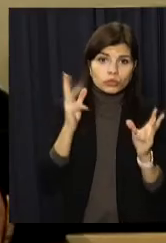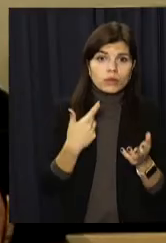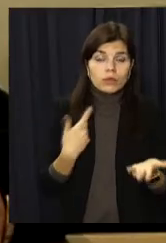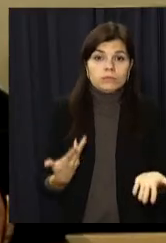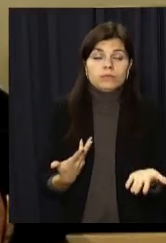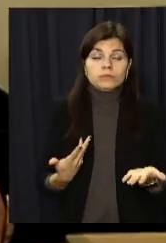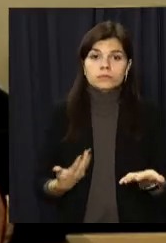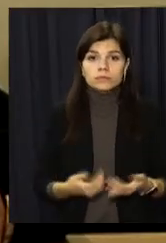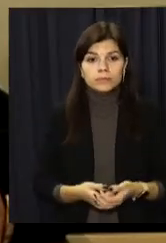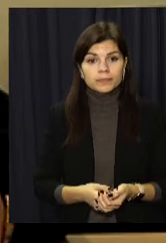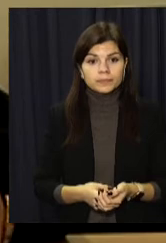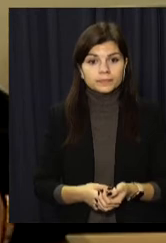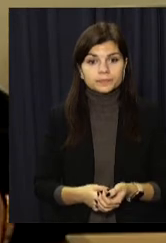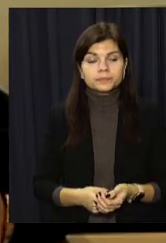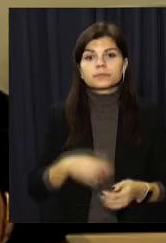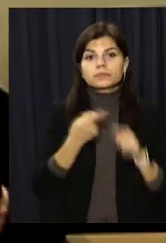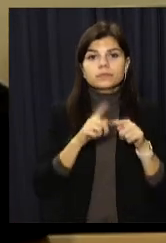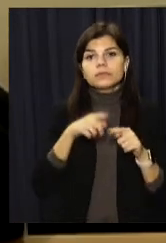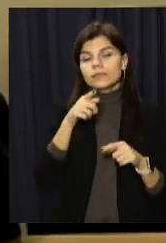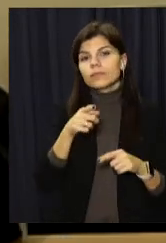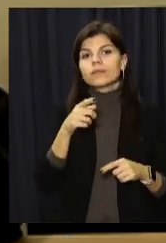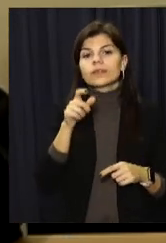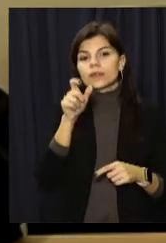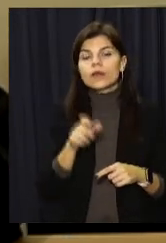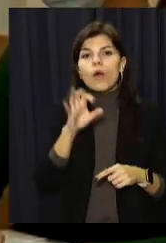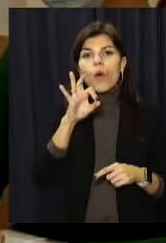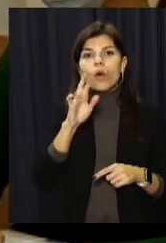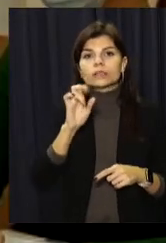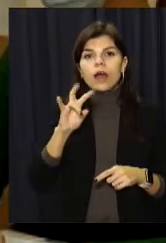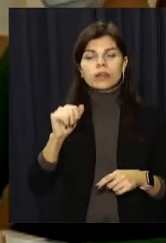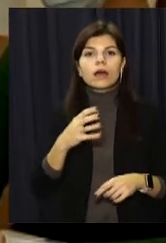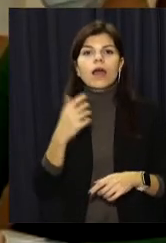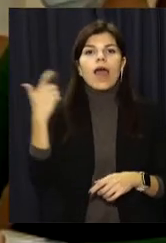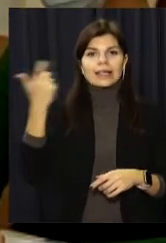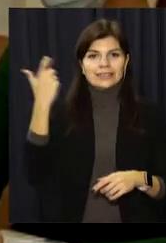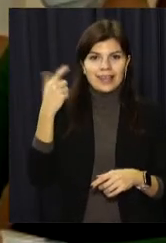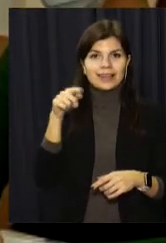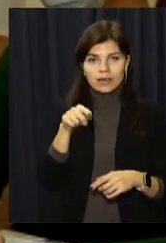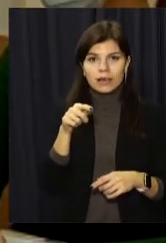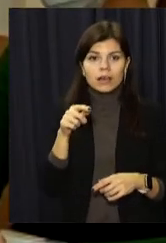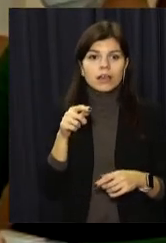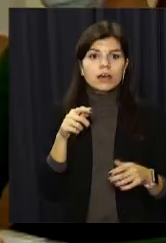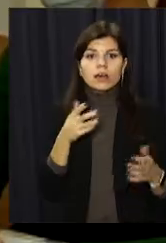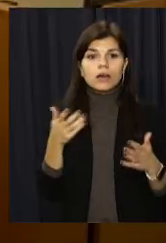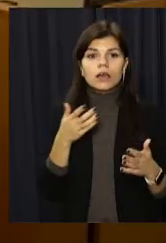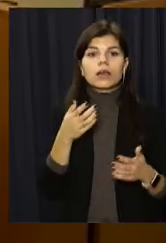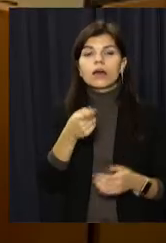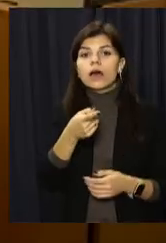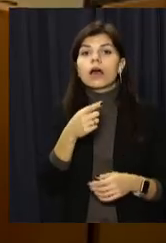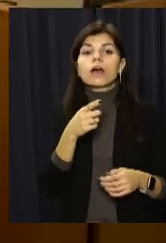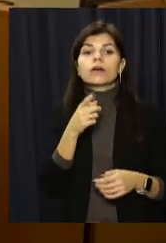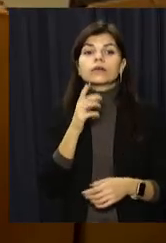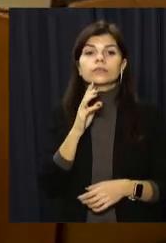Власниці пенсіонату для літніх людей Оксані Лозутіній запобіжний захід не обрали. Підозрювана захворіла, а її